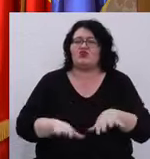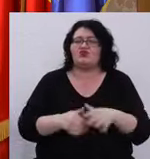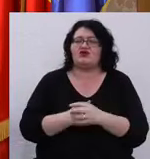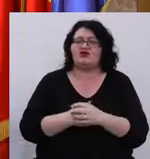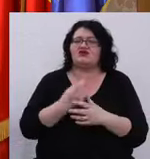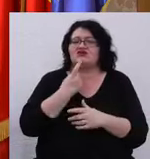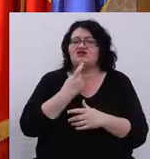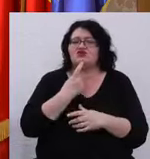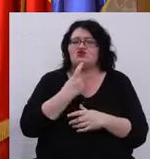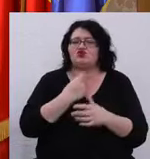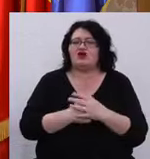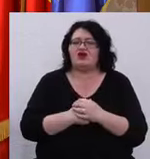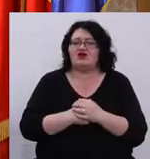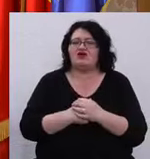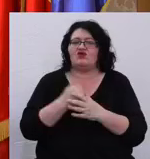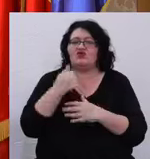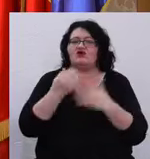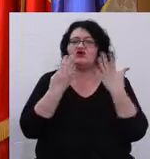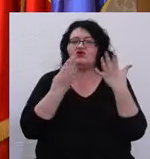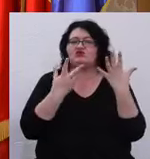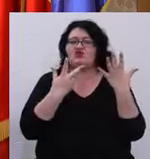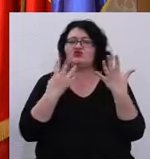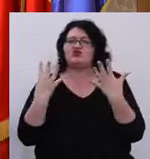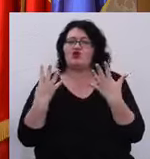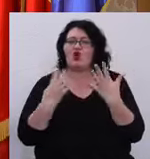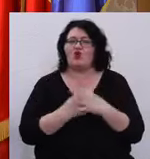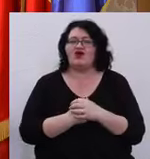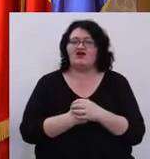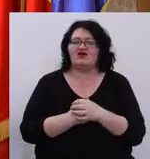în Timișoara în 1989.